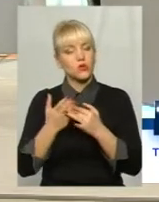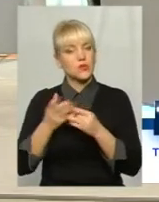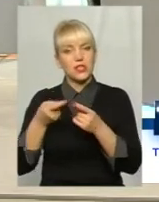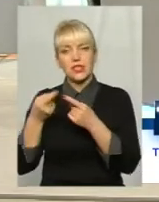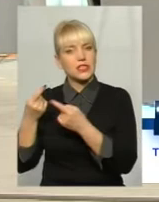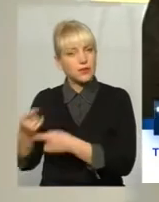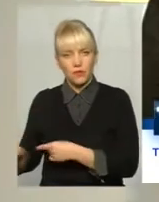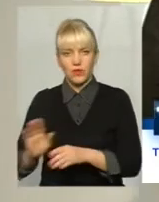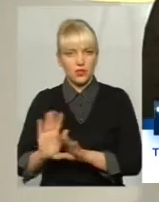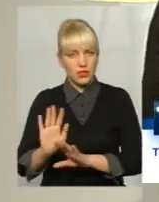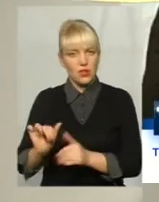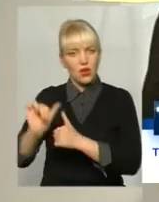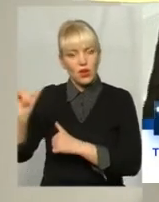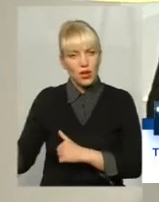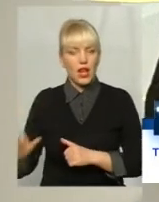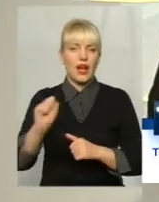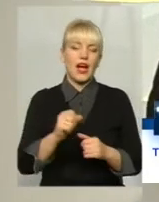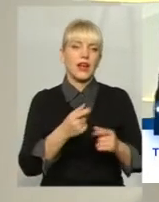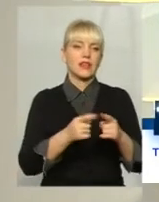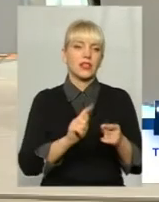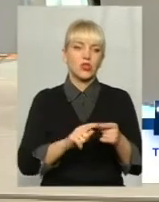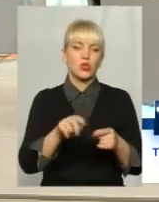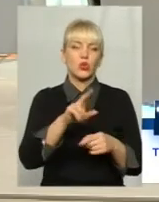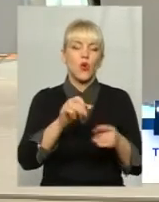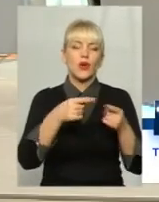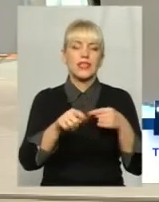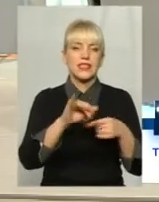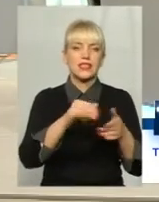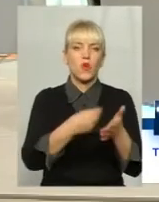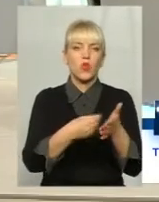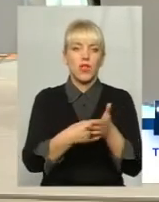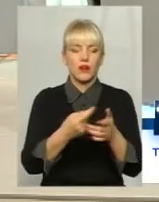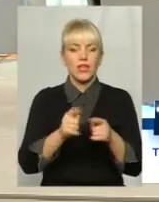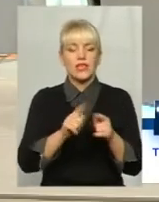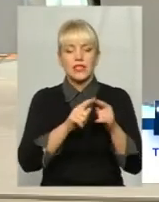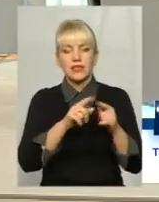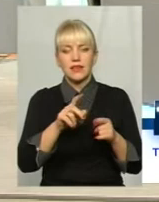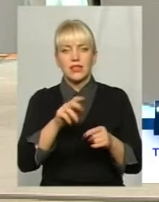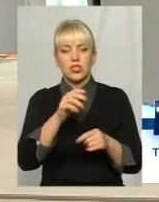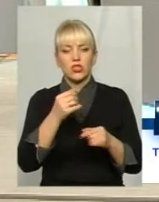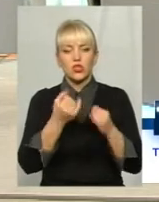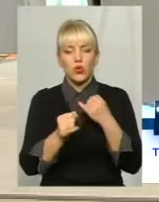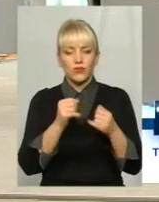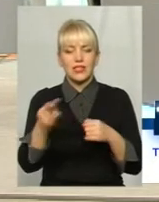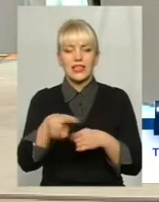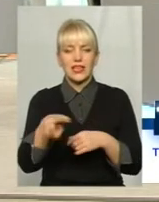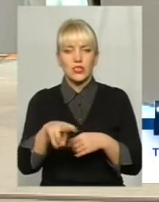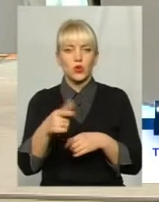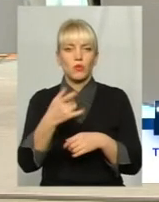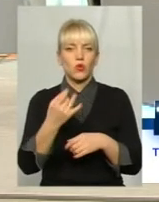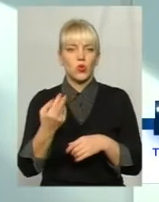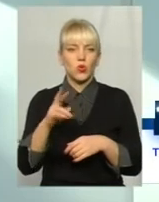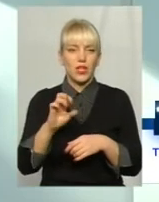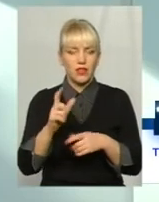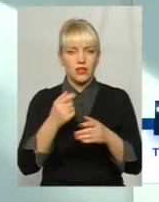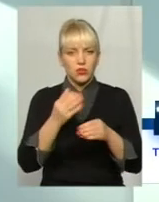погашені? Так, То за рахунок цих все ж таки субсидій? поточна проплата йде за пізнім, це за жовтень, за листопад і грудень, тому що